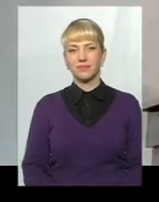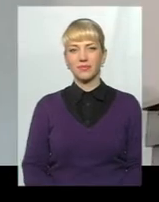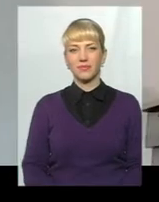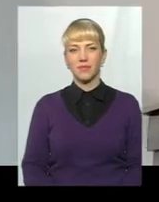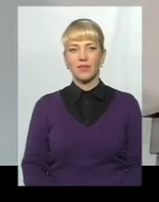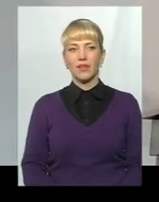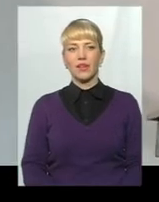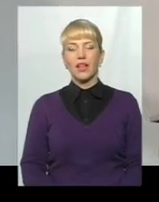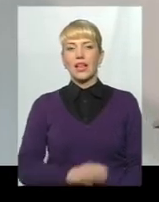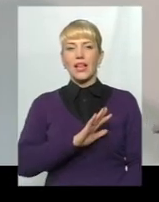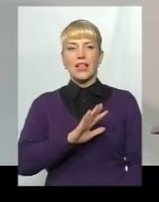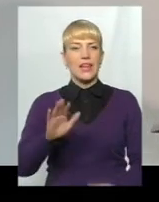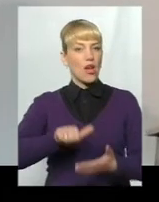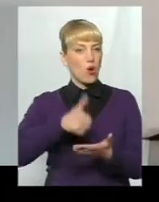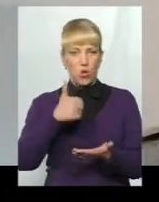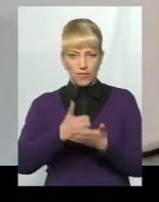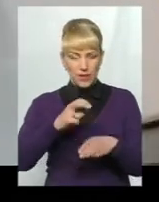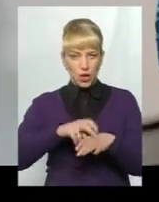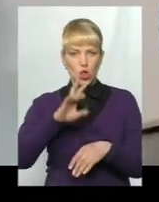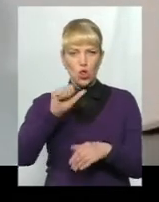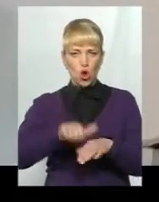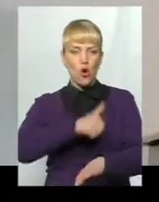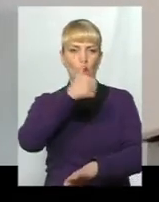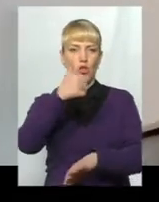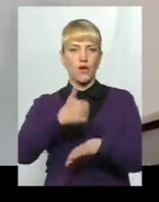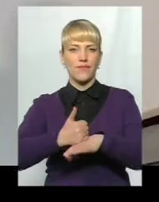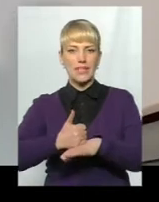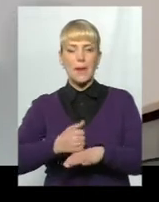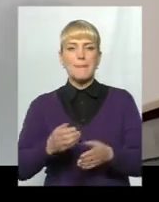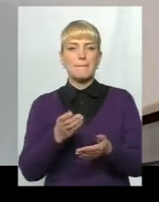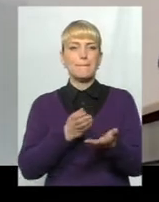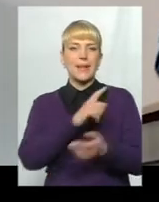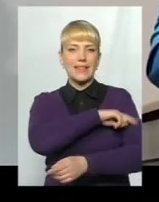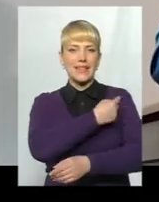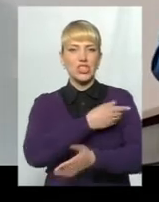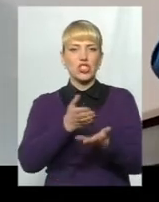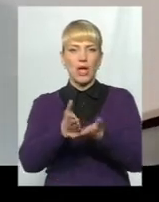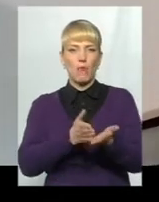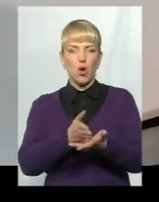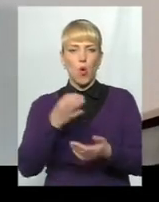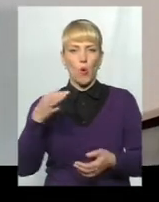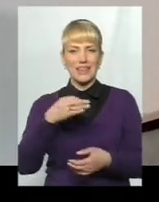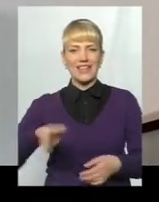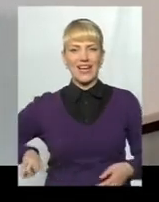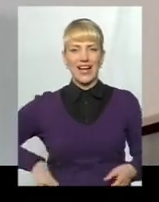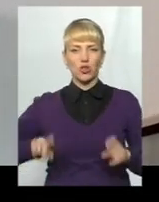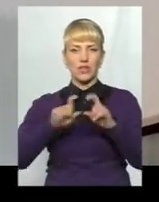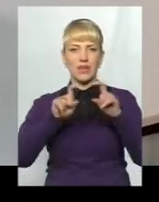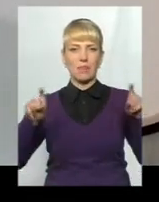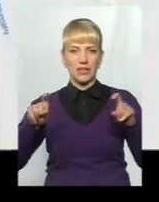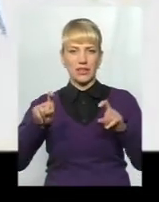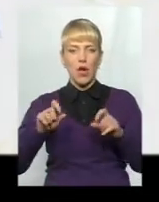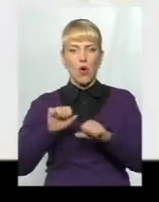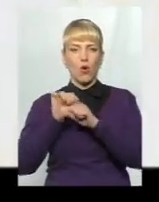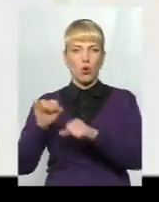Хоч і не головний лікар, але найголовніший медичний посадовець області – директор Департаменту охорони здоров'я Хмельницької ОДА